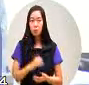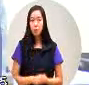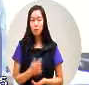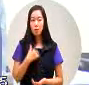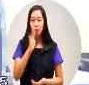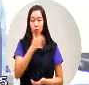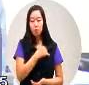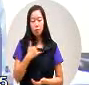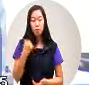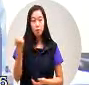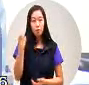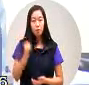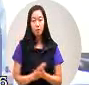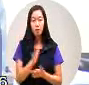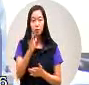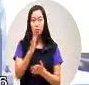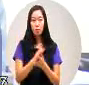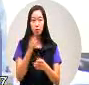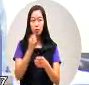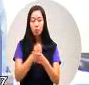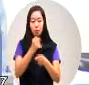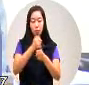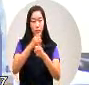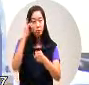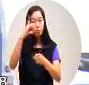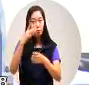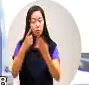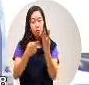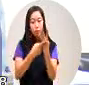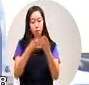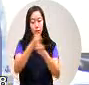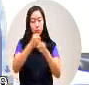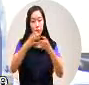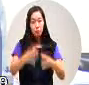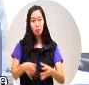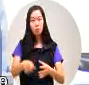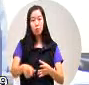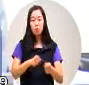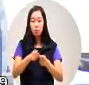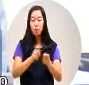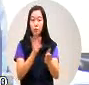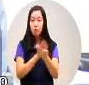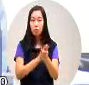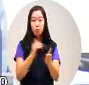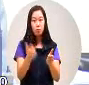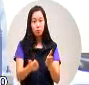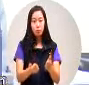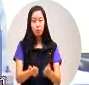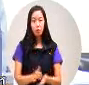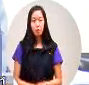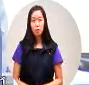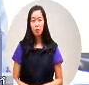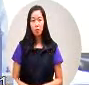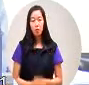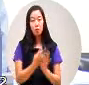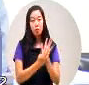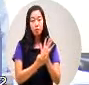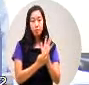有能力在创业的原住民来辅导他的产业计划才是对的比如说